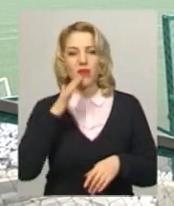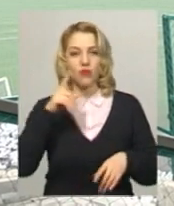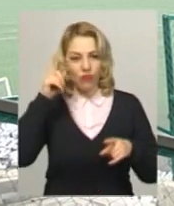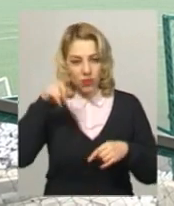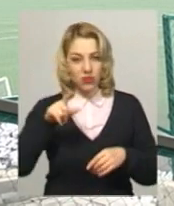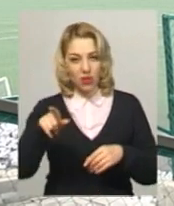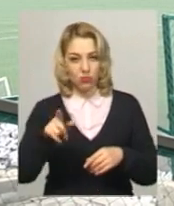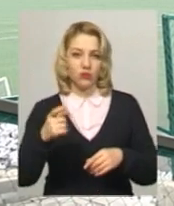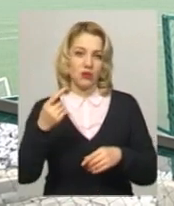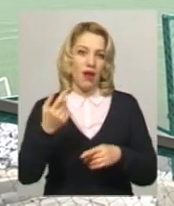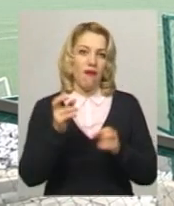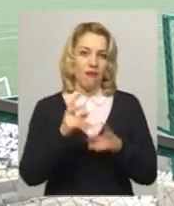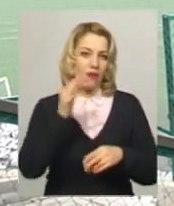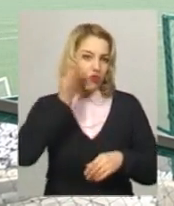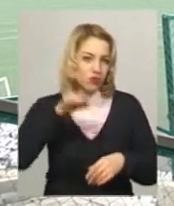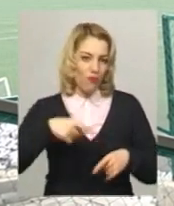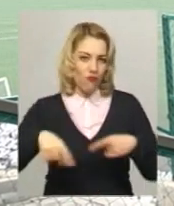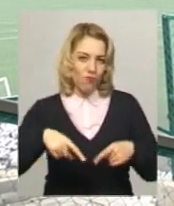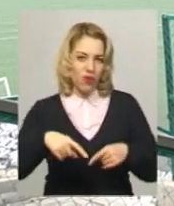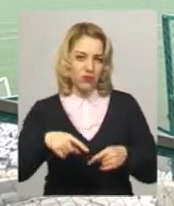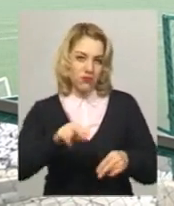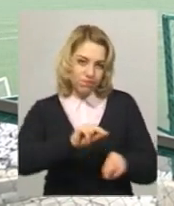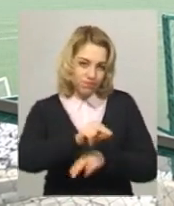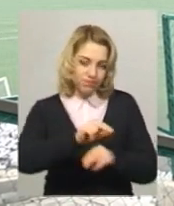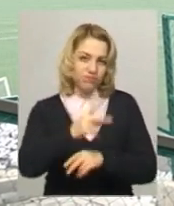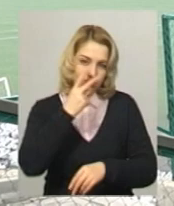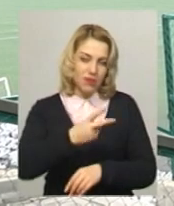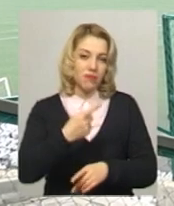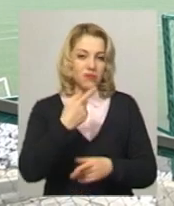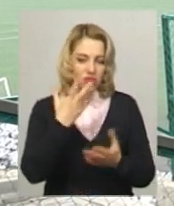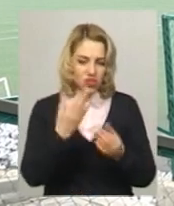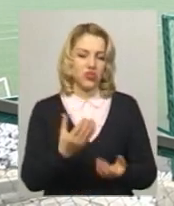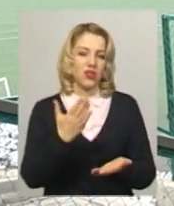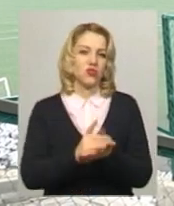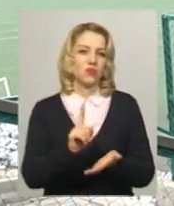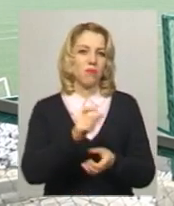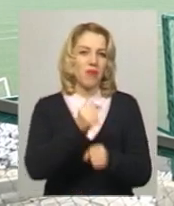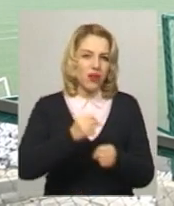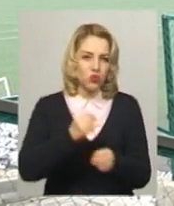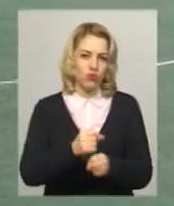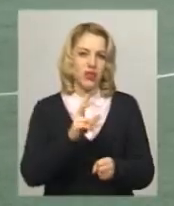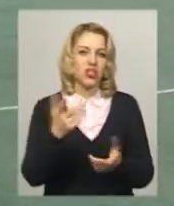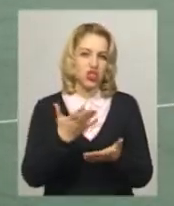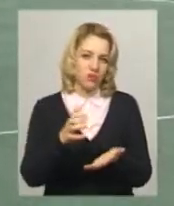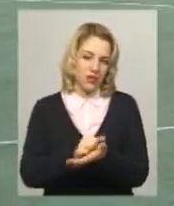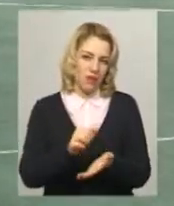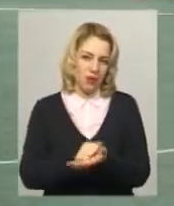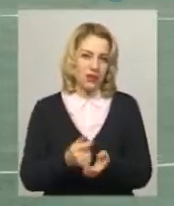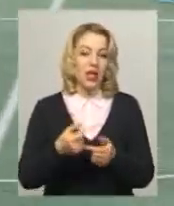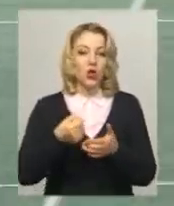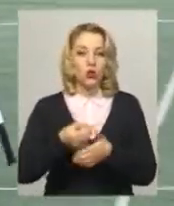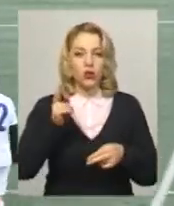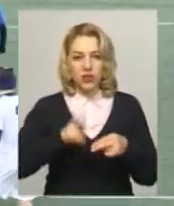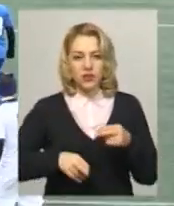вміють. І тут їм досвідчені футболісти показали, що їм є ще куди рости, над чим працювати і чим займатися. До кінця матчу